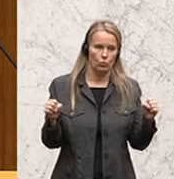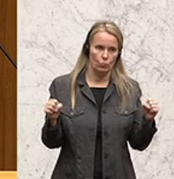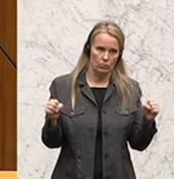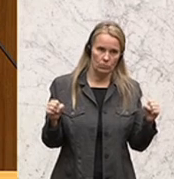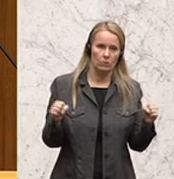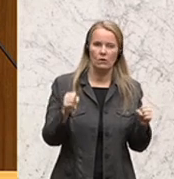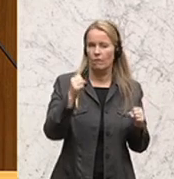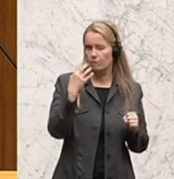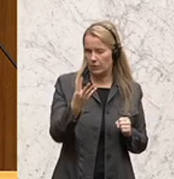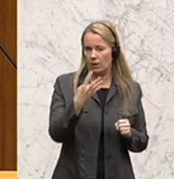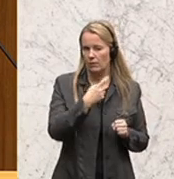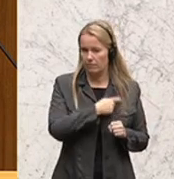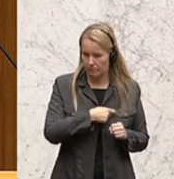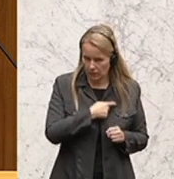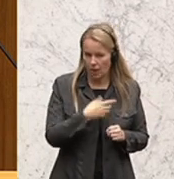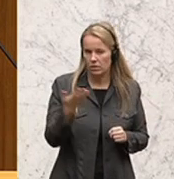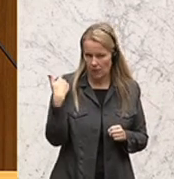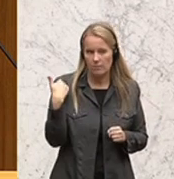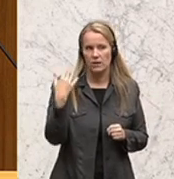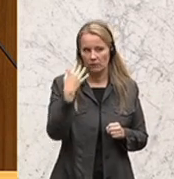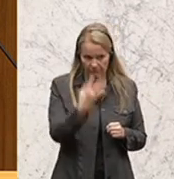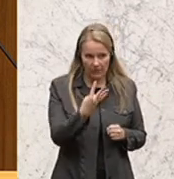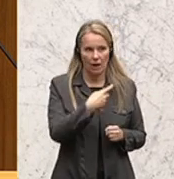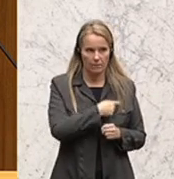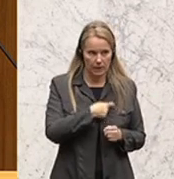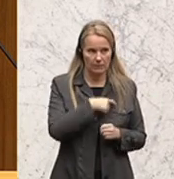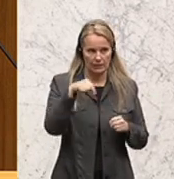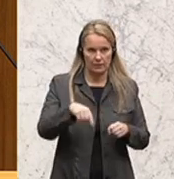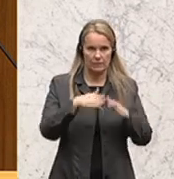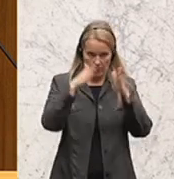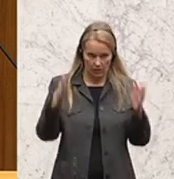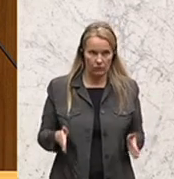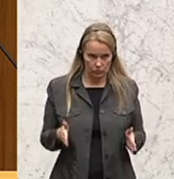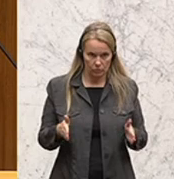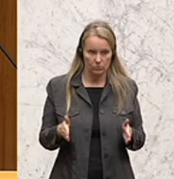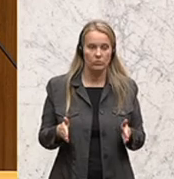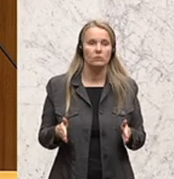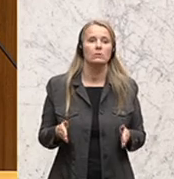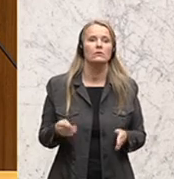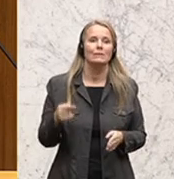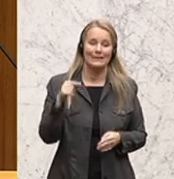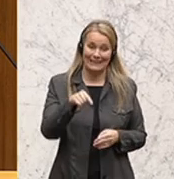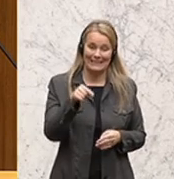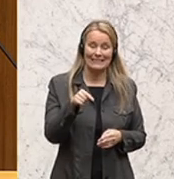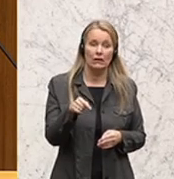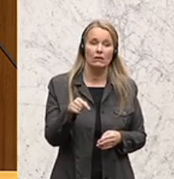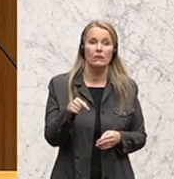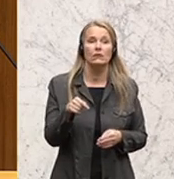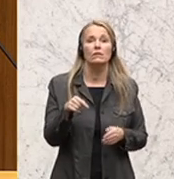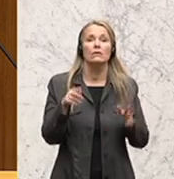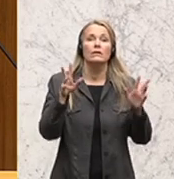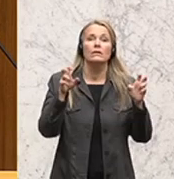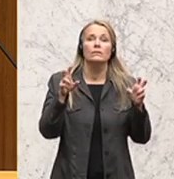vier Parteien, damals noch vier Parteien dieses Hauses geführt und diese, nämlich auf